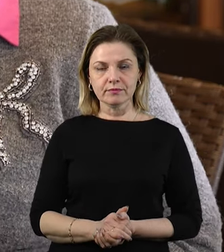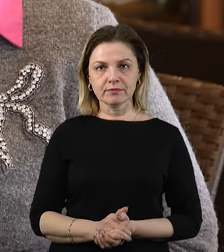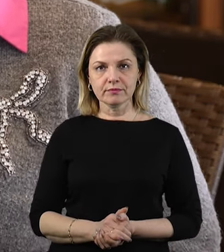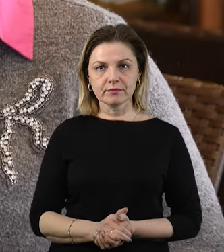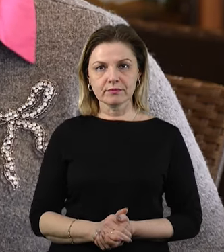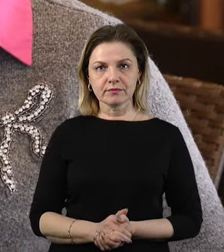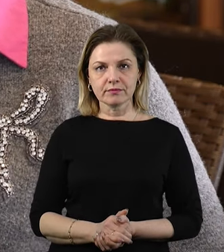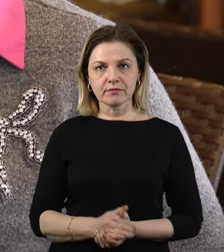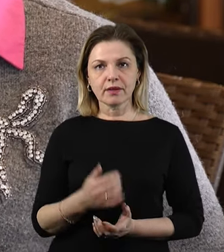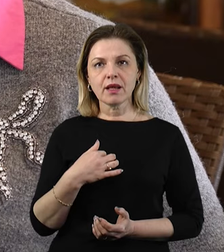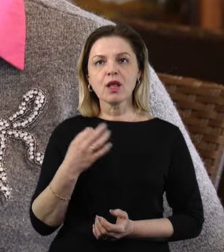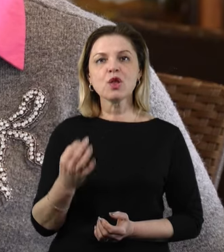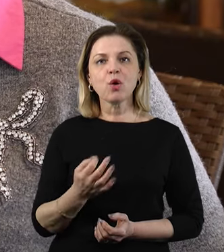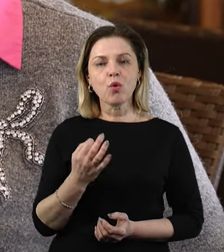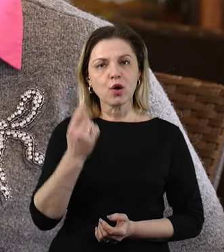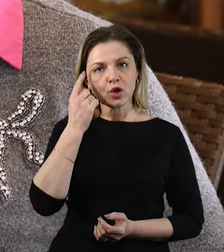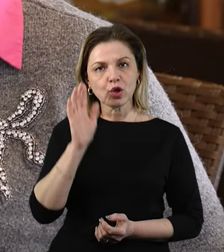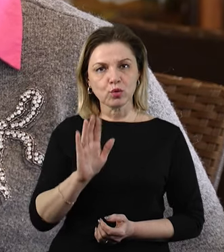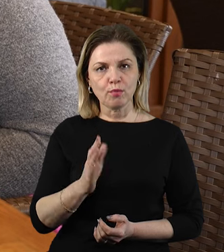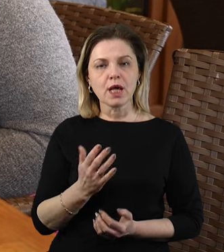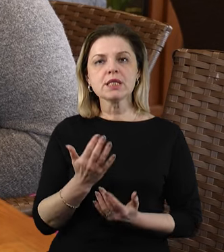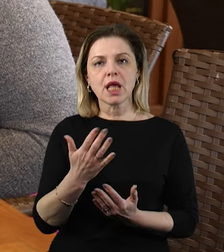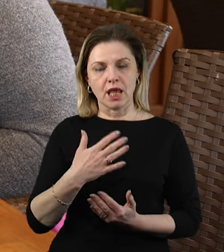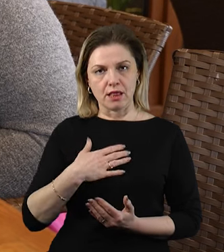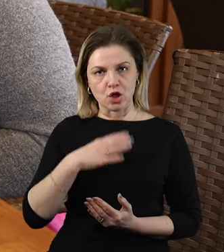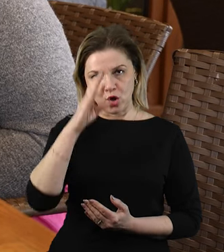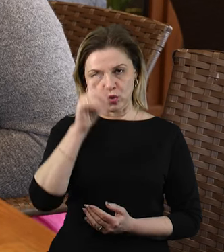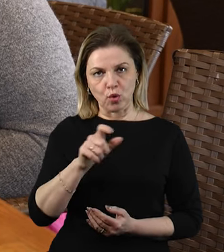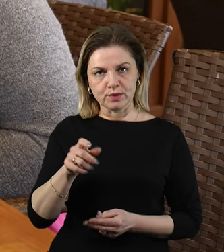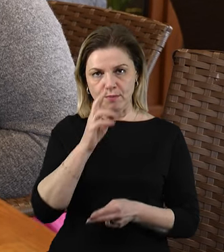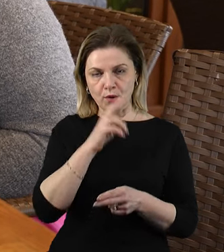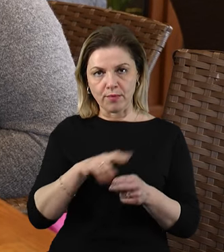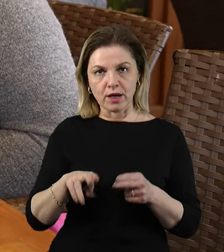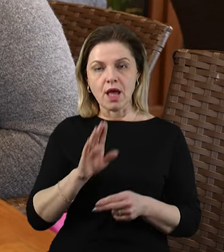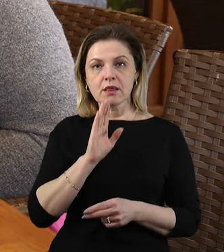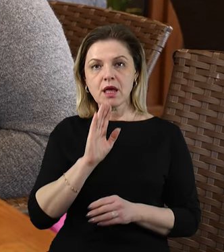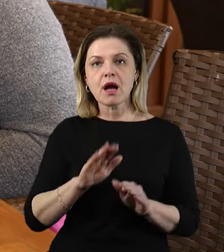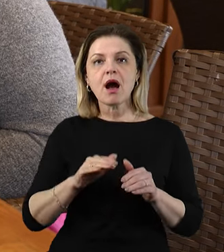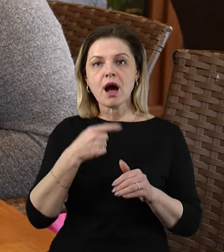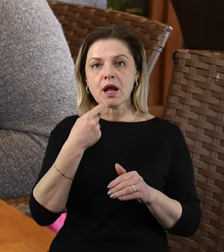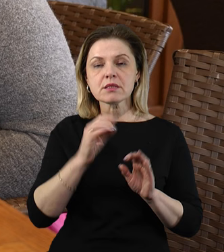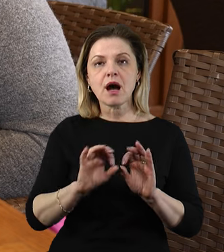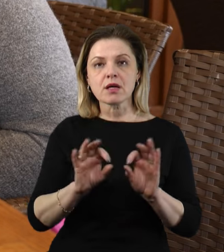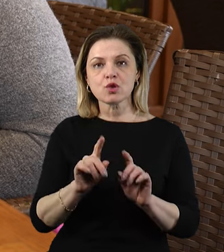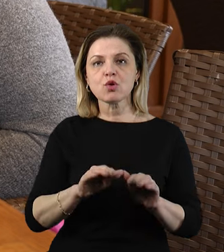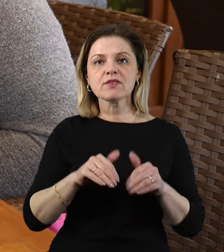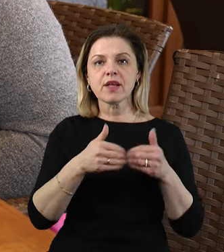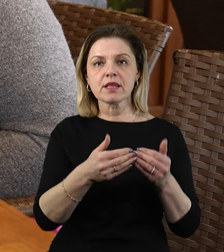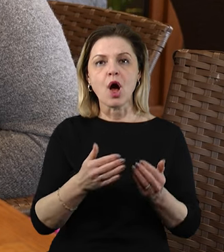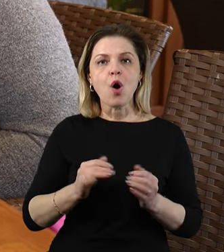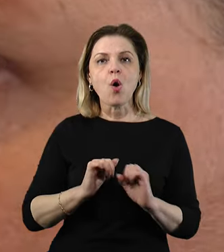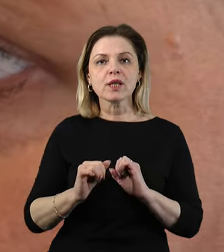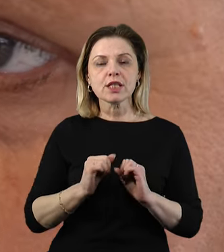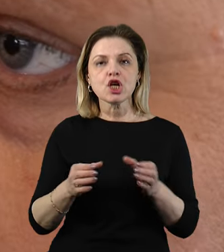Я ніколи не думала, що стільки наших хлопців пропало. Наталя каже, зверталася до Координаційного штабу та до Товариства